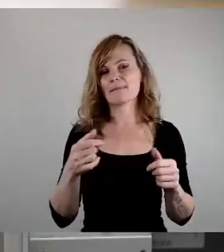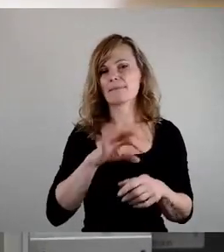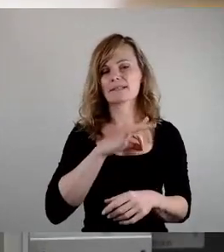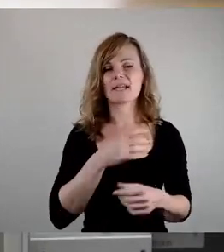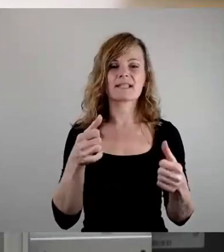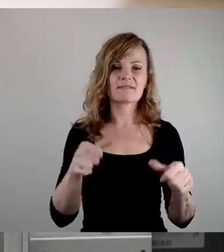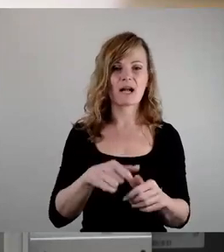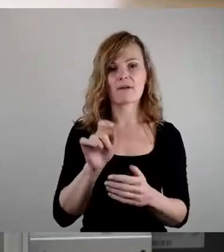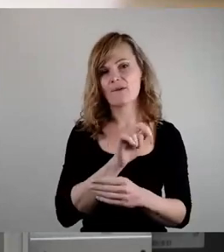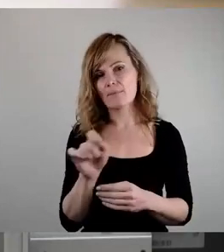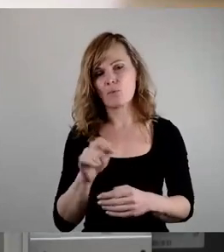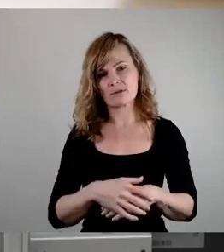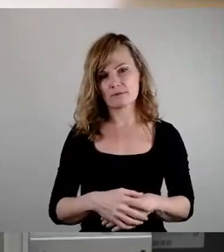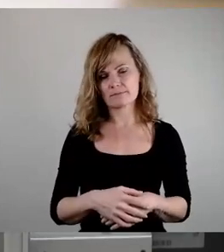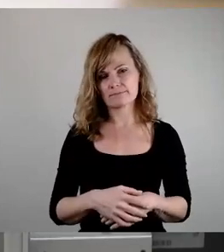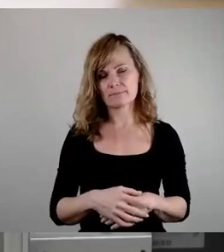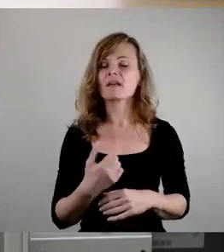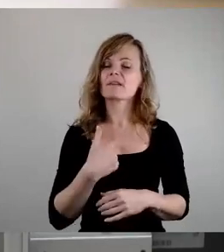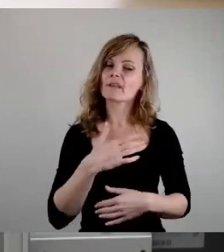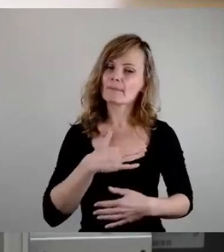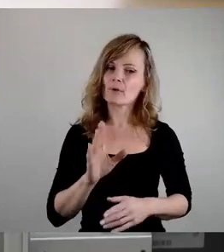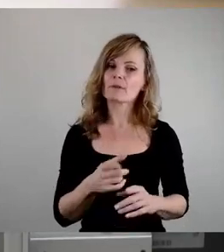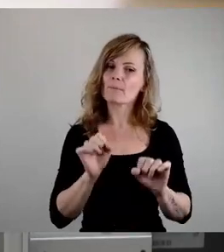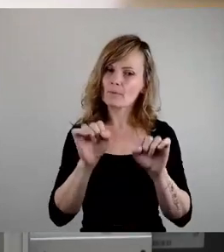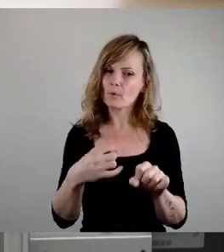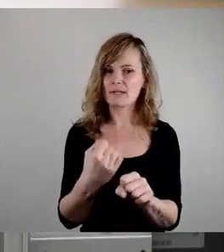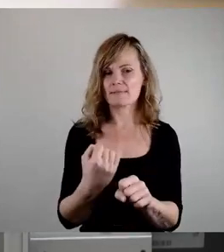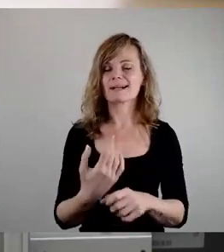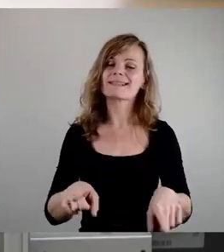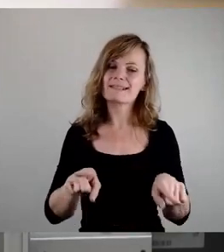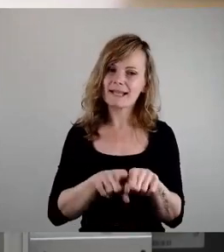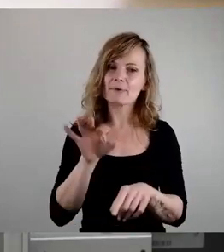Genau das ist auch unsere Haltung in Bezug auf die Schaffung von Gemeinschaftsschulen.